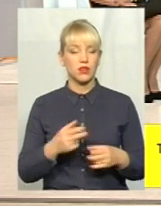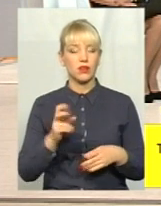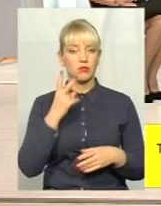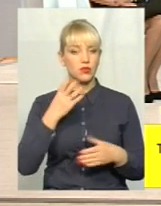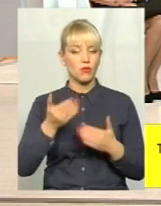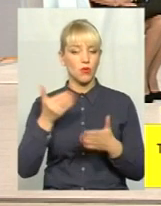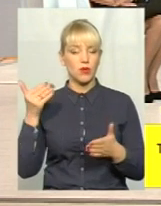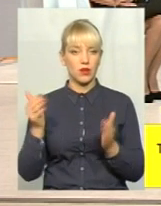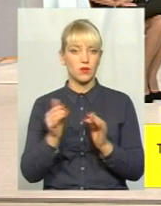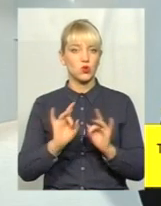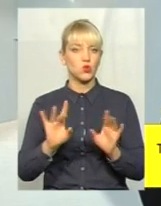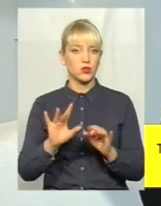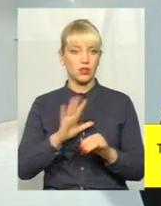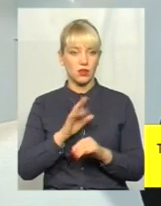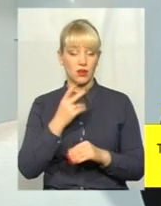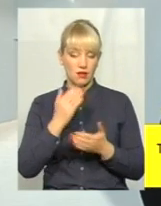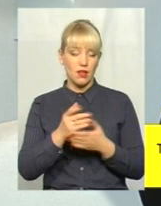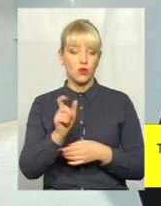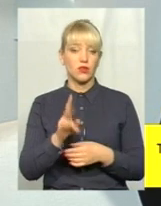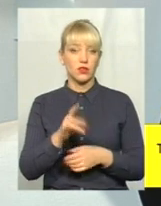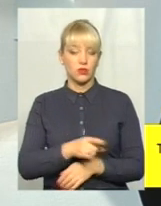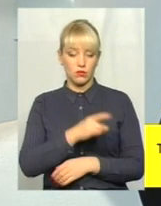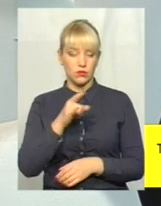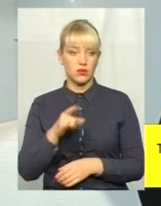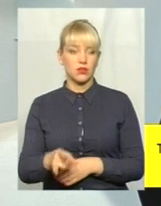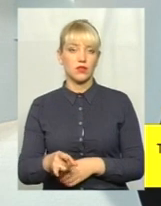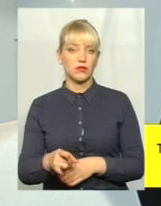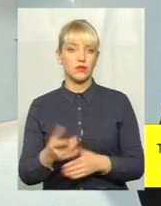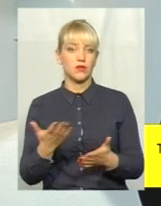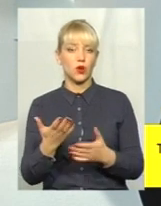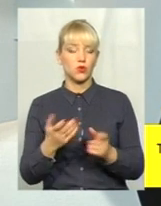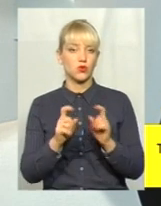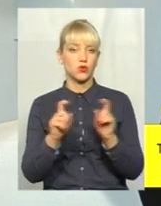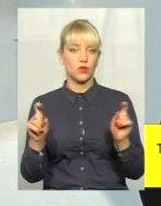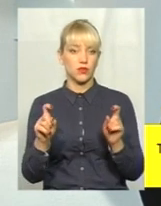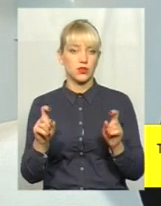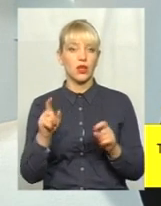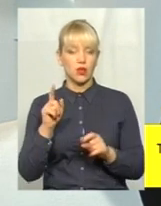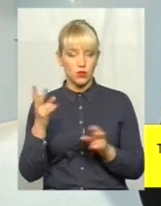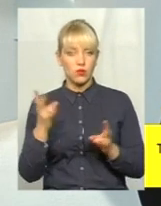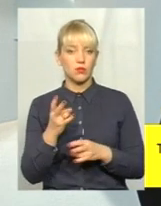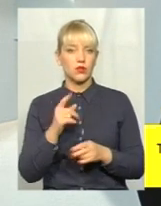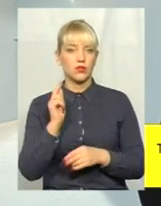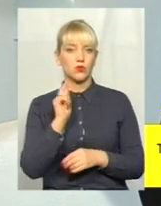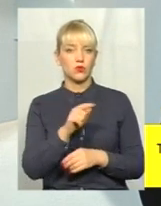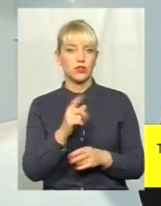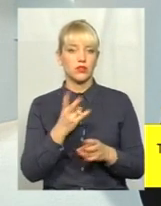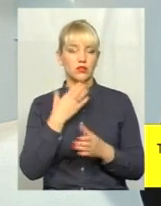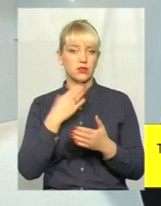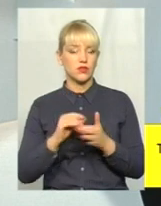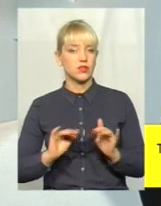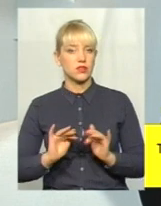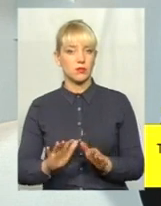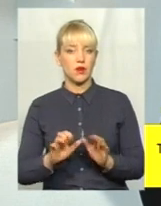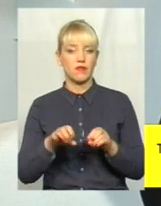ми бачили, що є людина, яка приїхала в якийсь офіс, йому необхідно там якісь свої справи